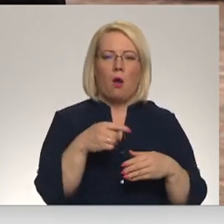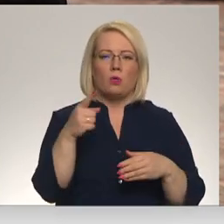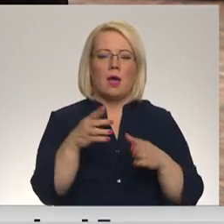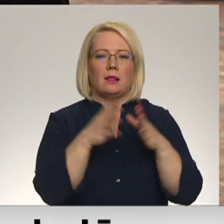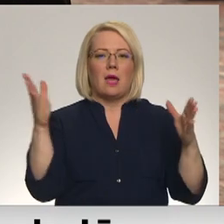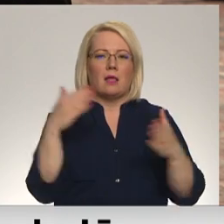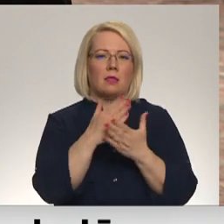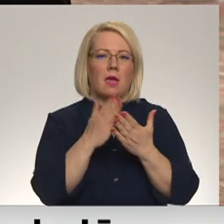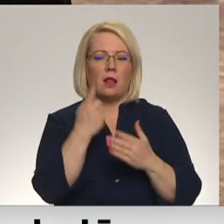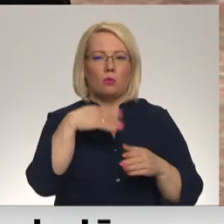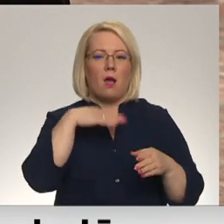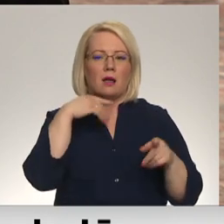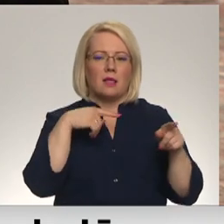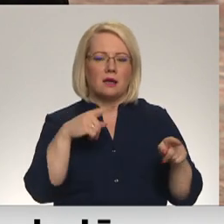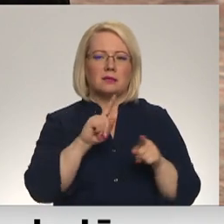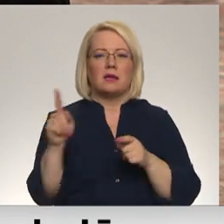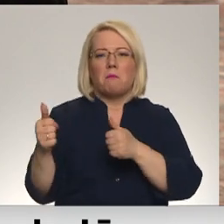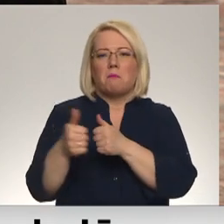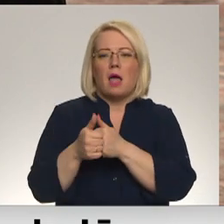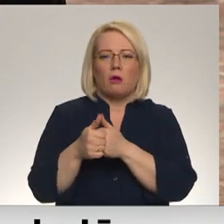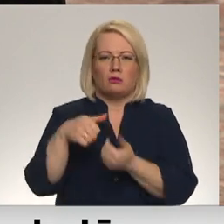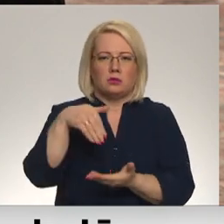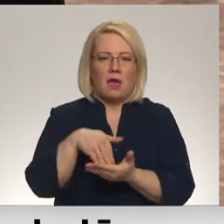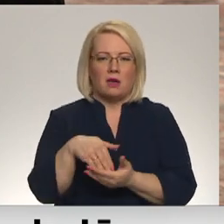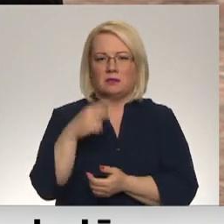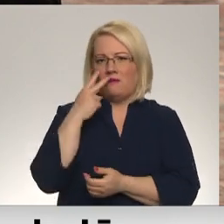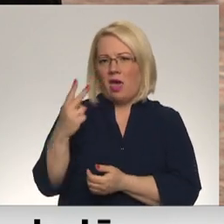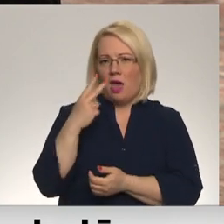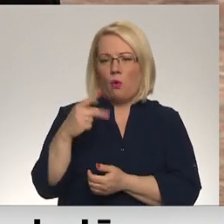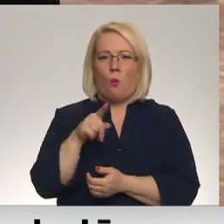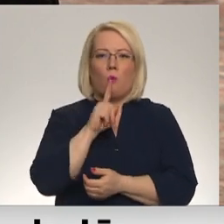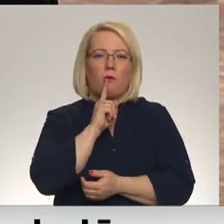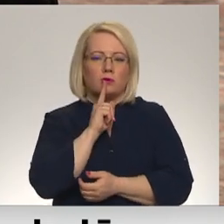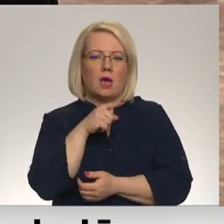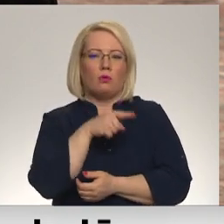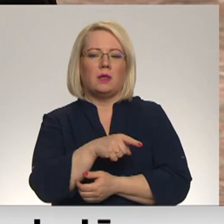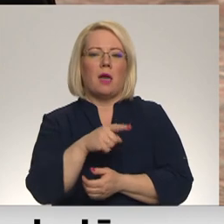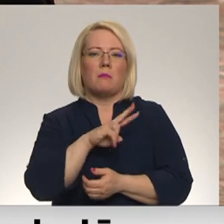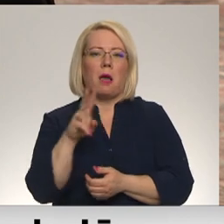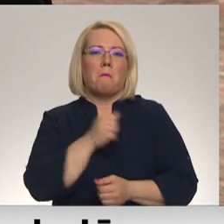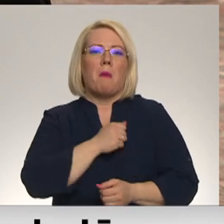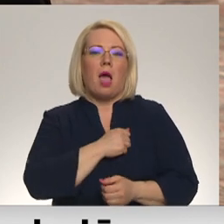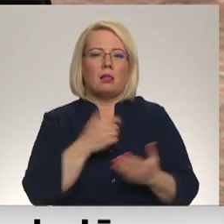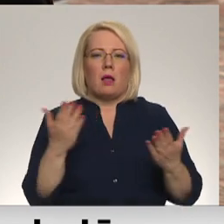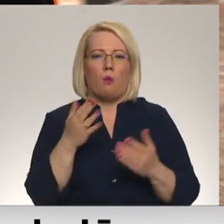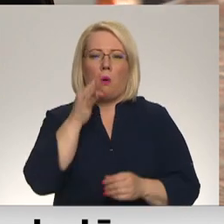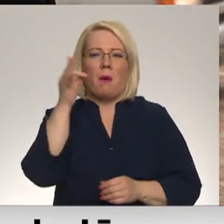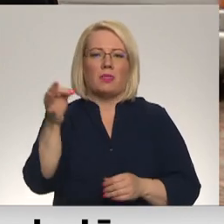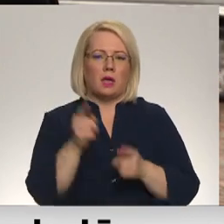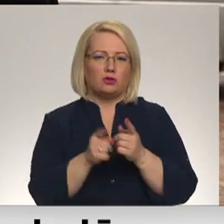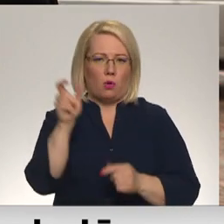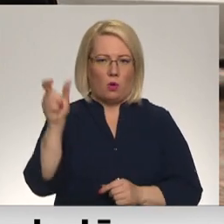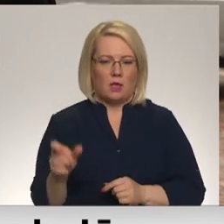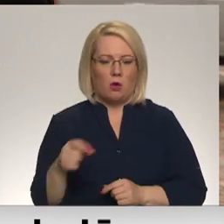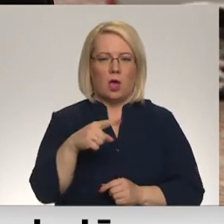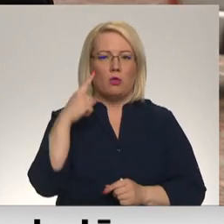klases ir tie blakustāvētāji, ir tie, kas novēro, tie, kas klusē, tie, kuriem ir bailes pateikt skolotājiem, tie, kuri